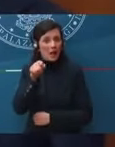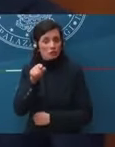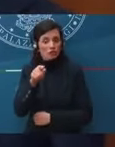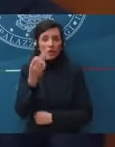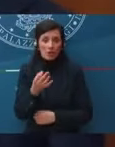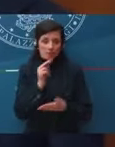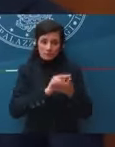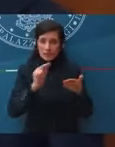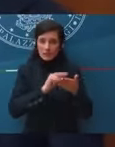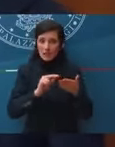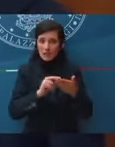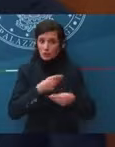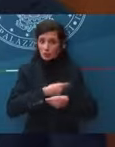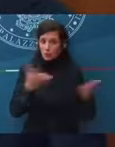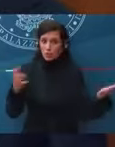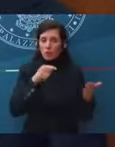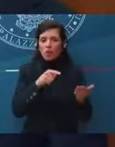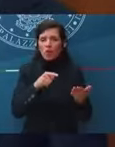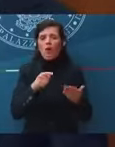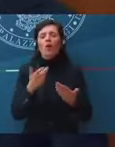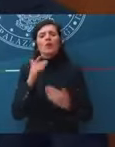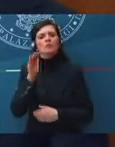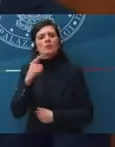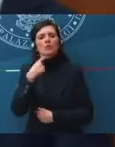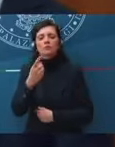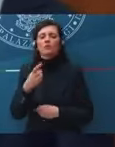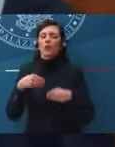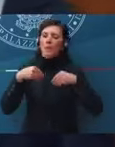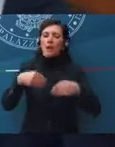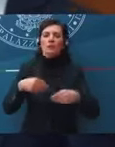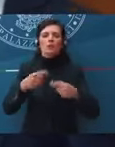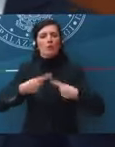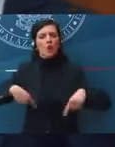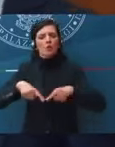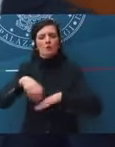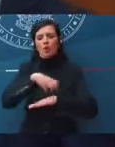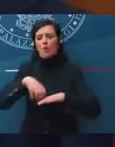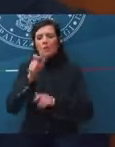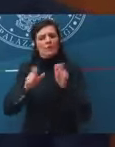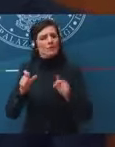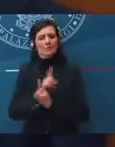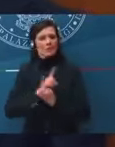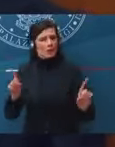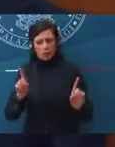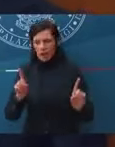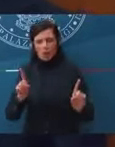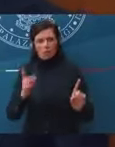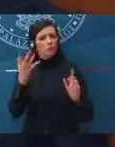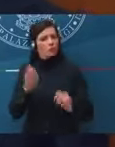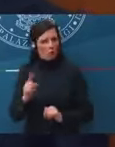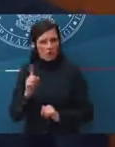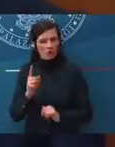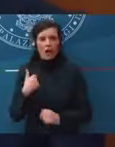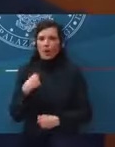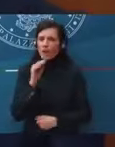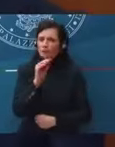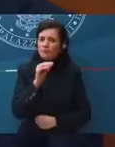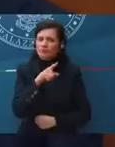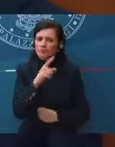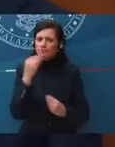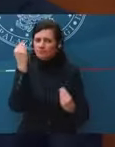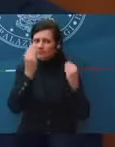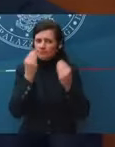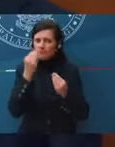fatto uscire la non partecipazione al Consiglio dei Ministri, e le chiedo una valutazione anche di questo aspetto